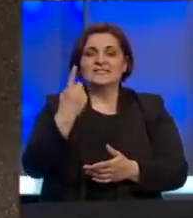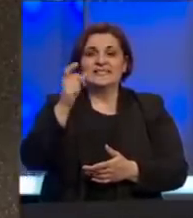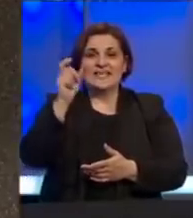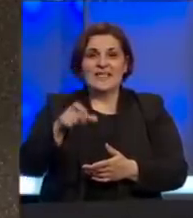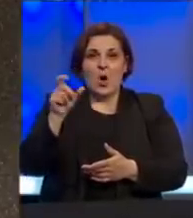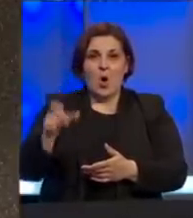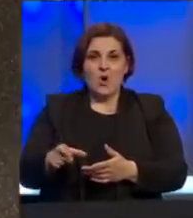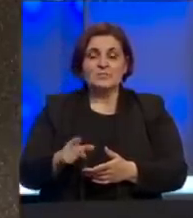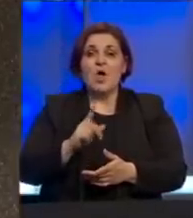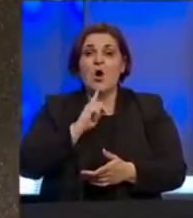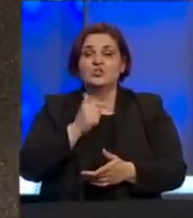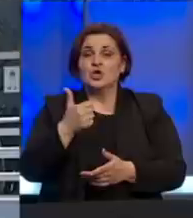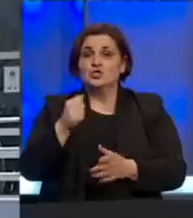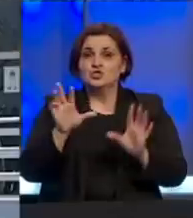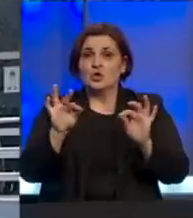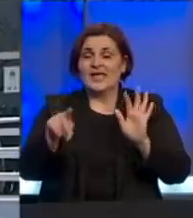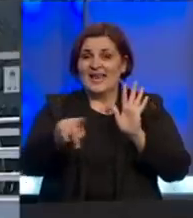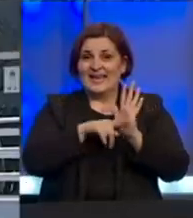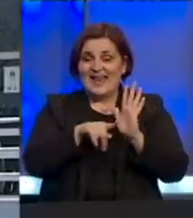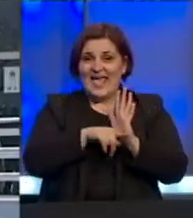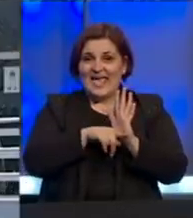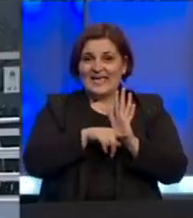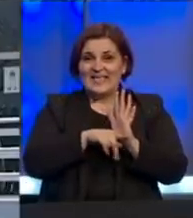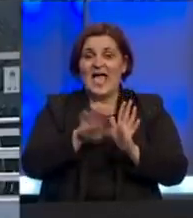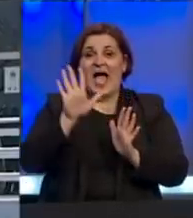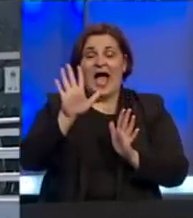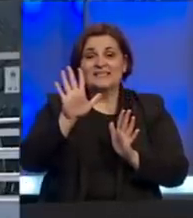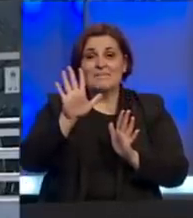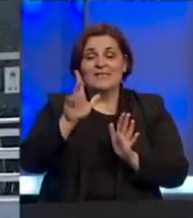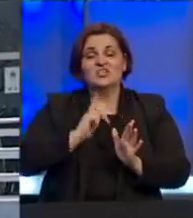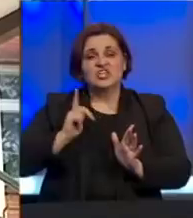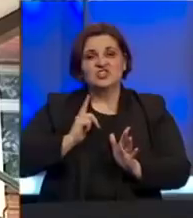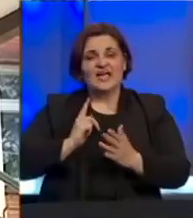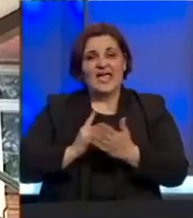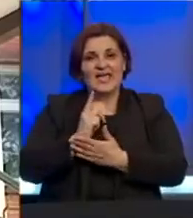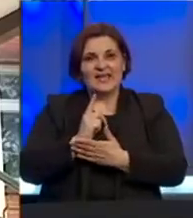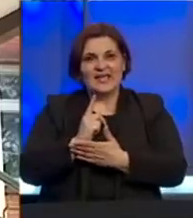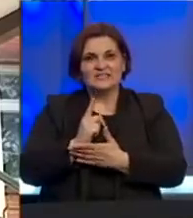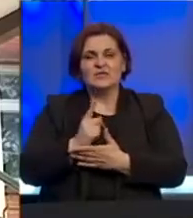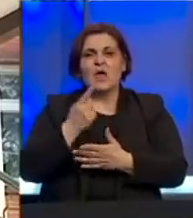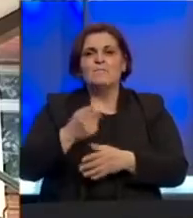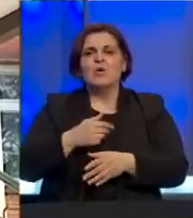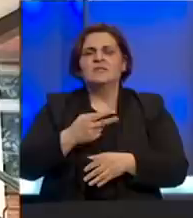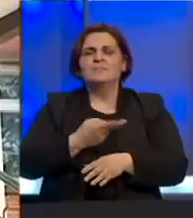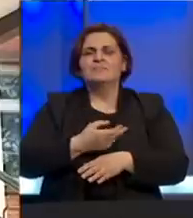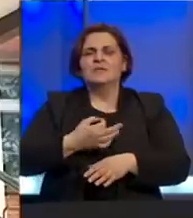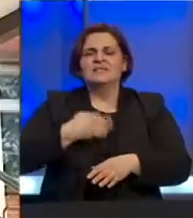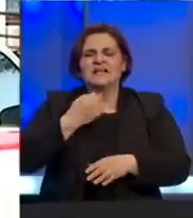osobe, od kojih je 110 negativno, a za petero se čekaju rezultati. Pod zdravstvenim nadzorom je